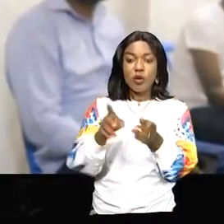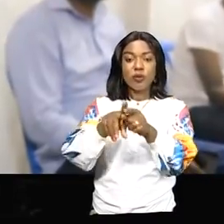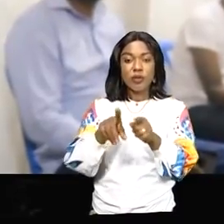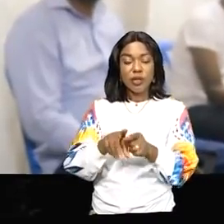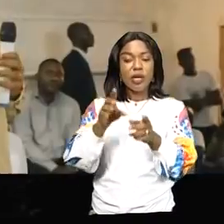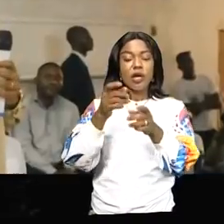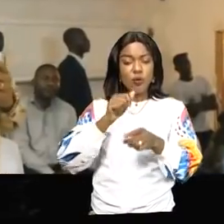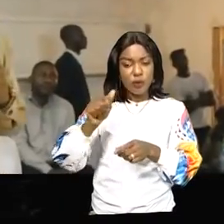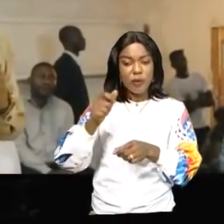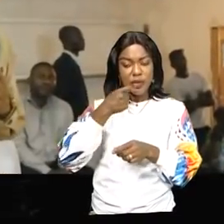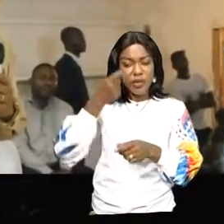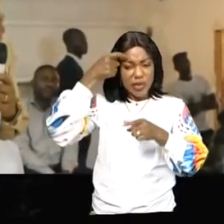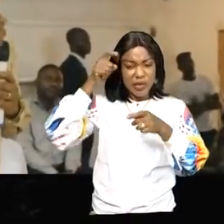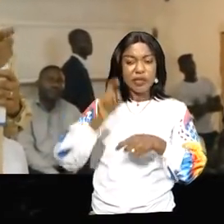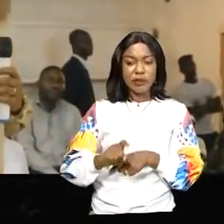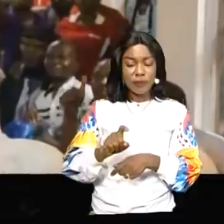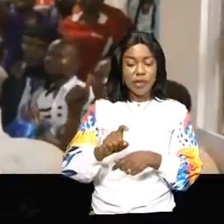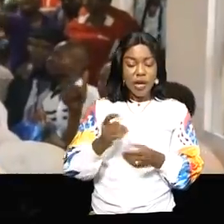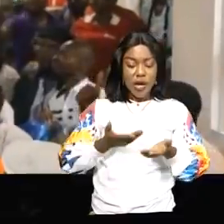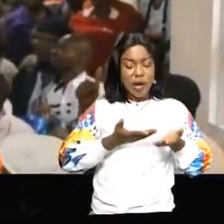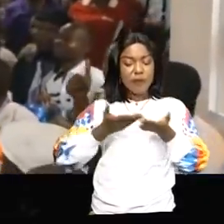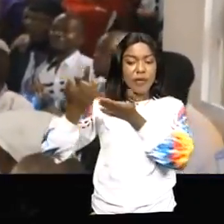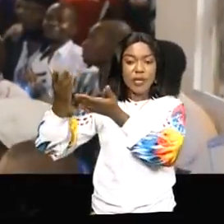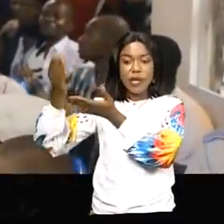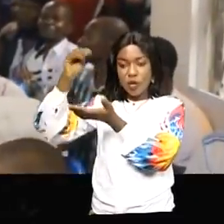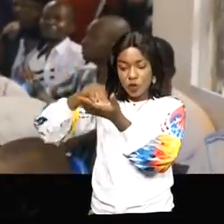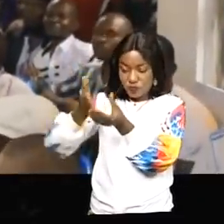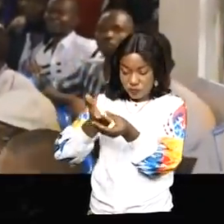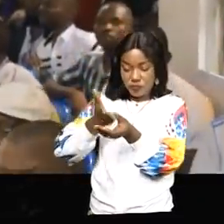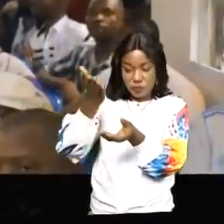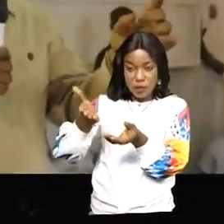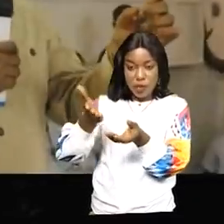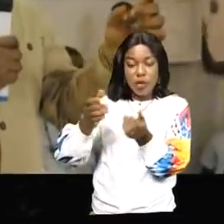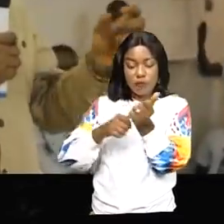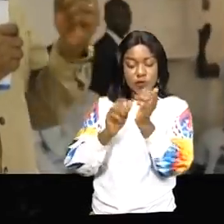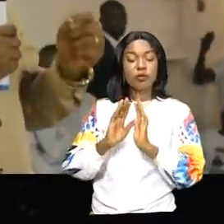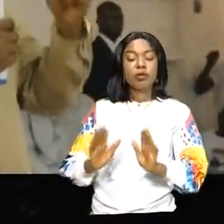un engagement ferme d'amener ses doléances auprès des autorités compétentes.